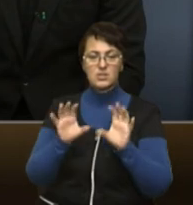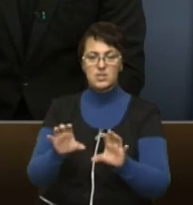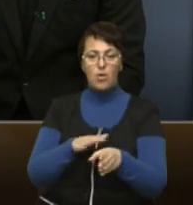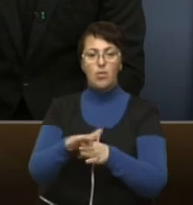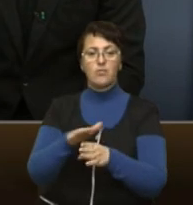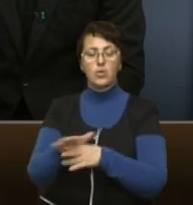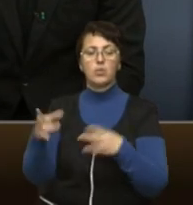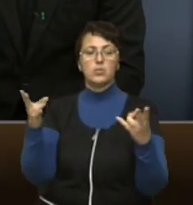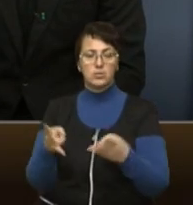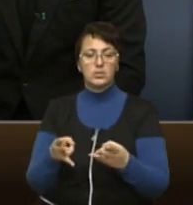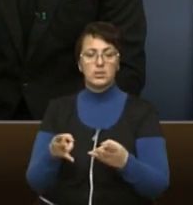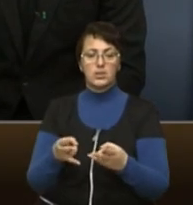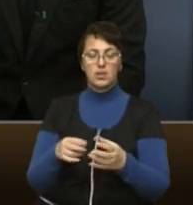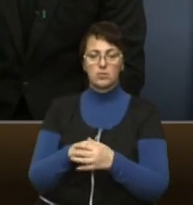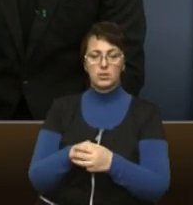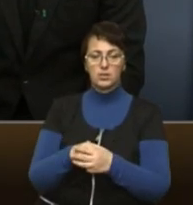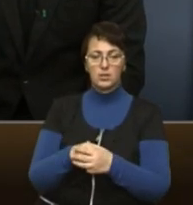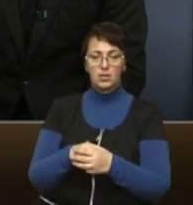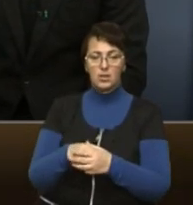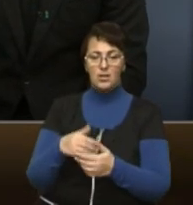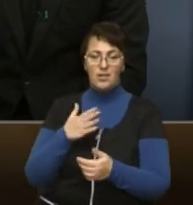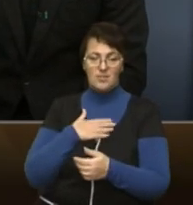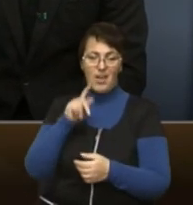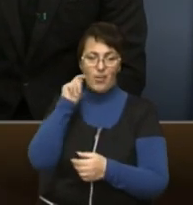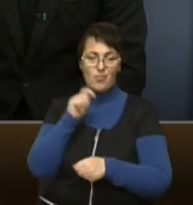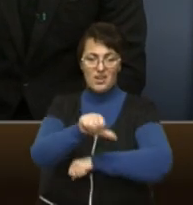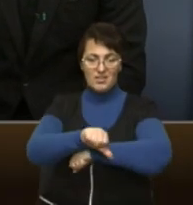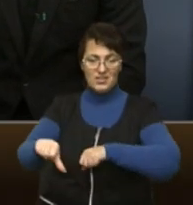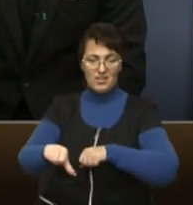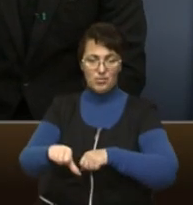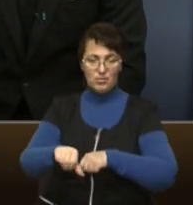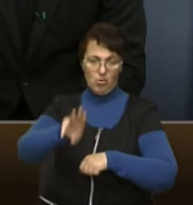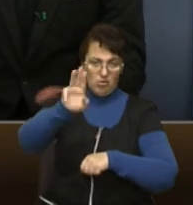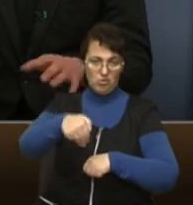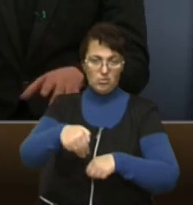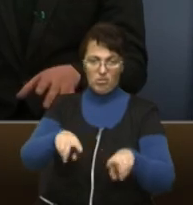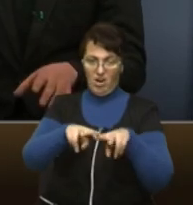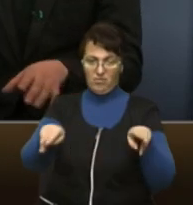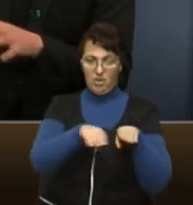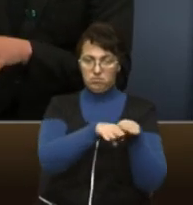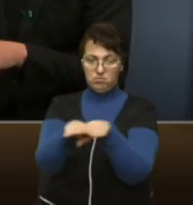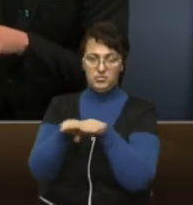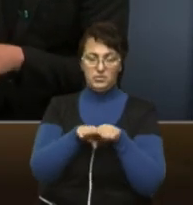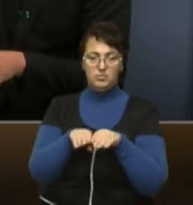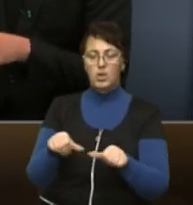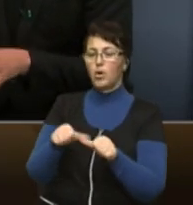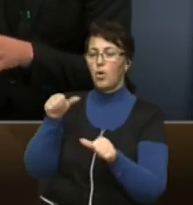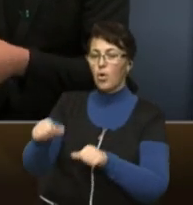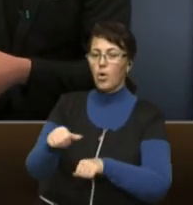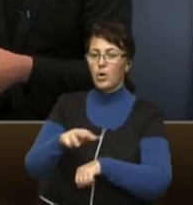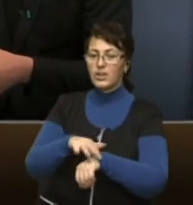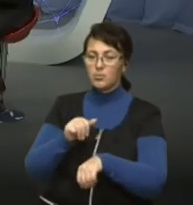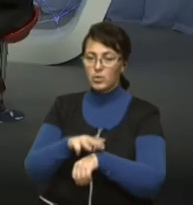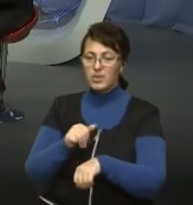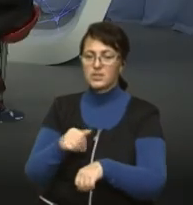правил дорожнього руху, того законодавства, яке є в Україні. Їх потрібно також штрафувати за порушення правил дорожнього руху. Окрім поліції, у нас інспектори з